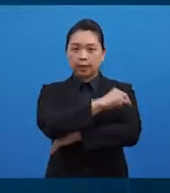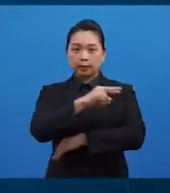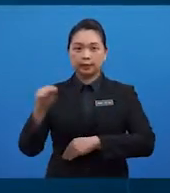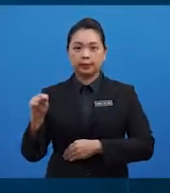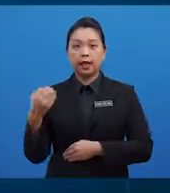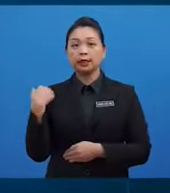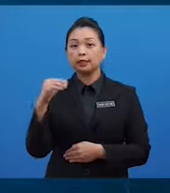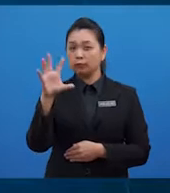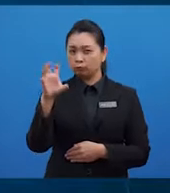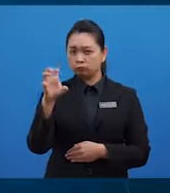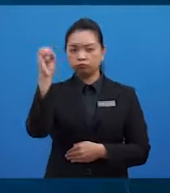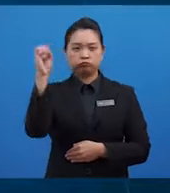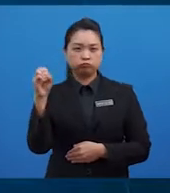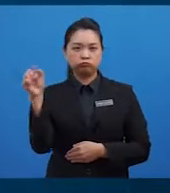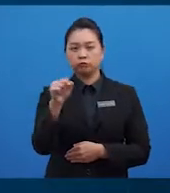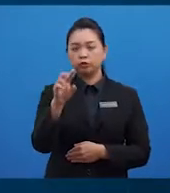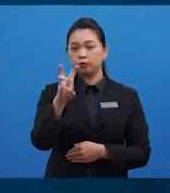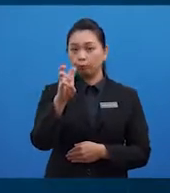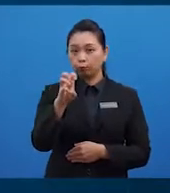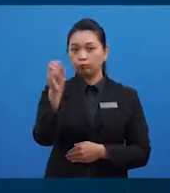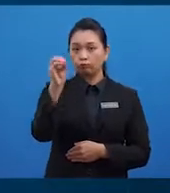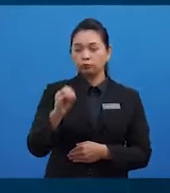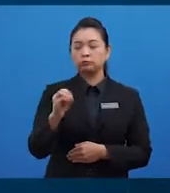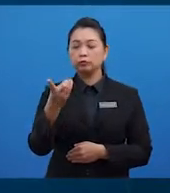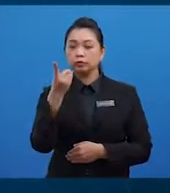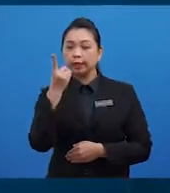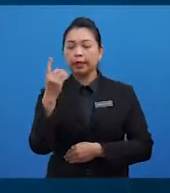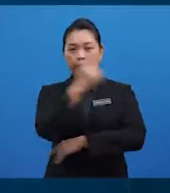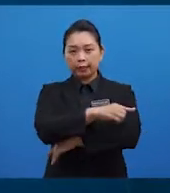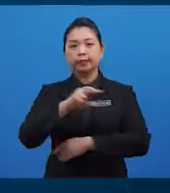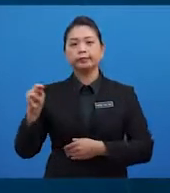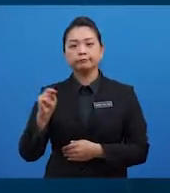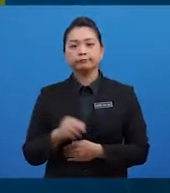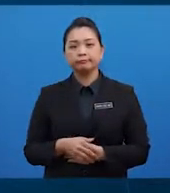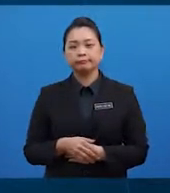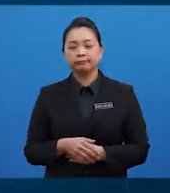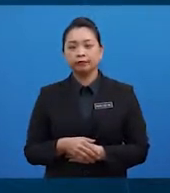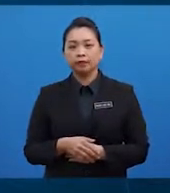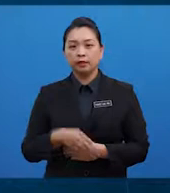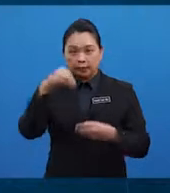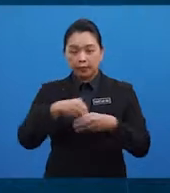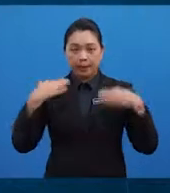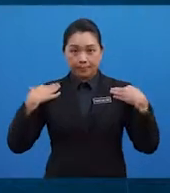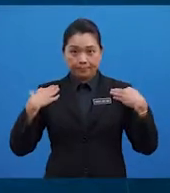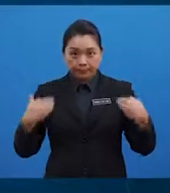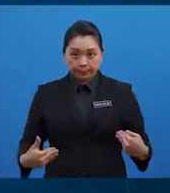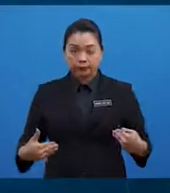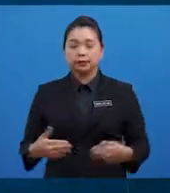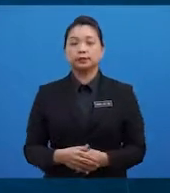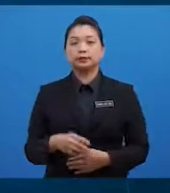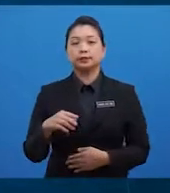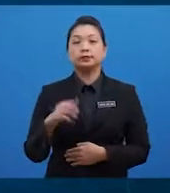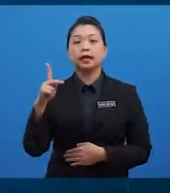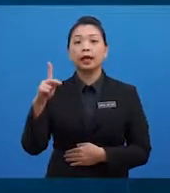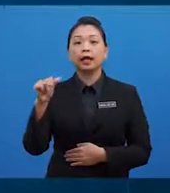50% hingga 60% kalori. Dalam tubuh badan manusia, karbohidrat